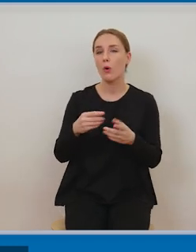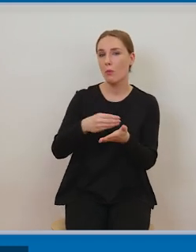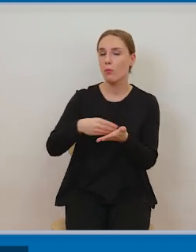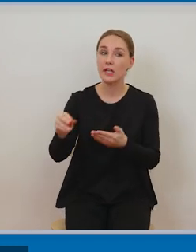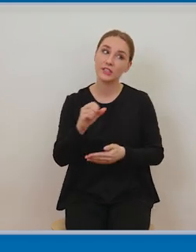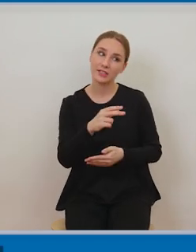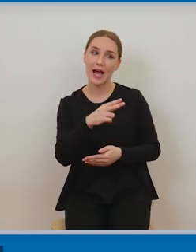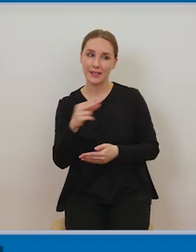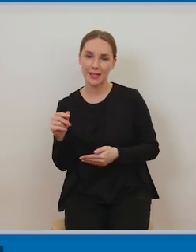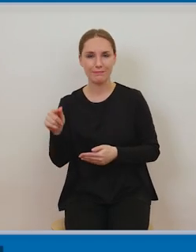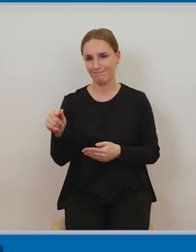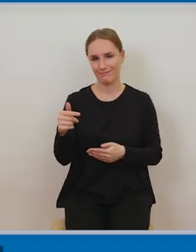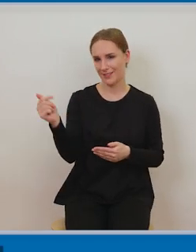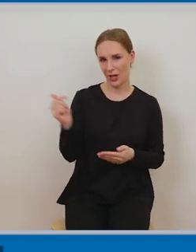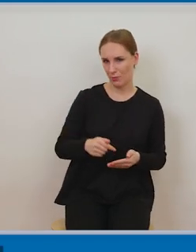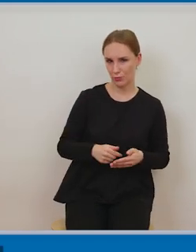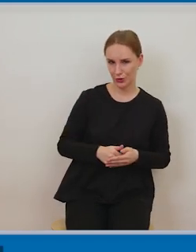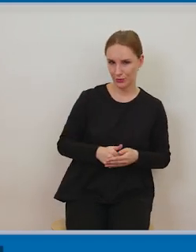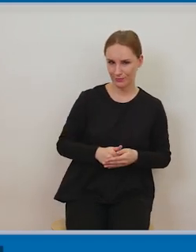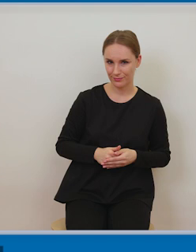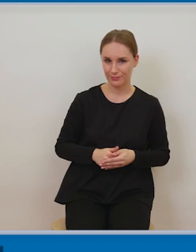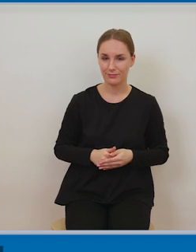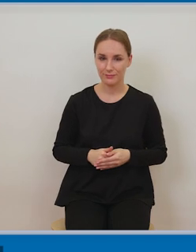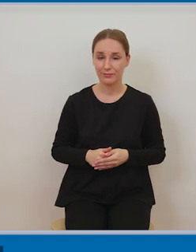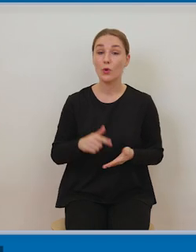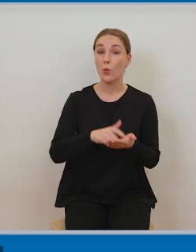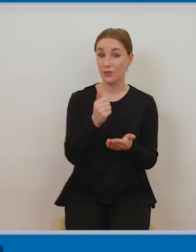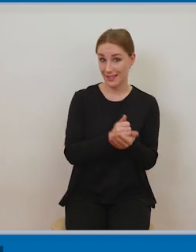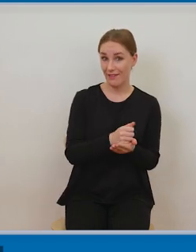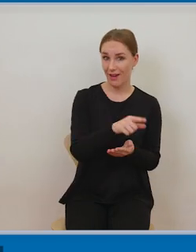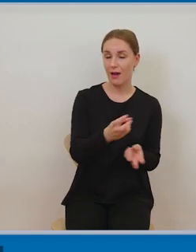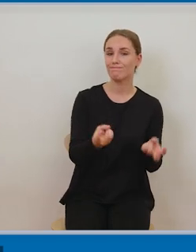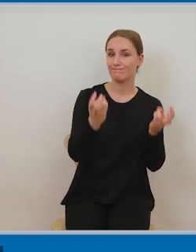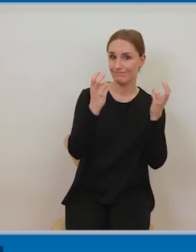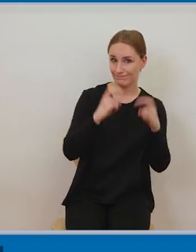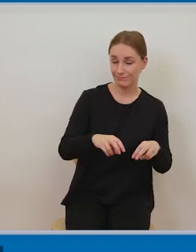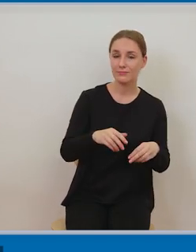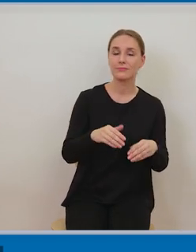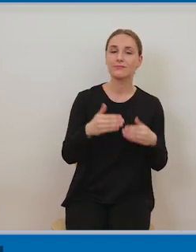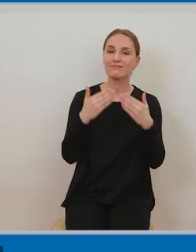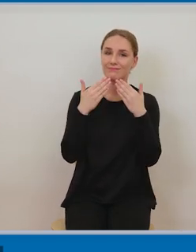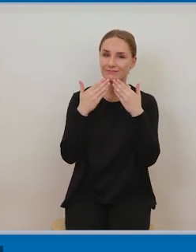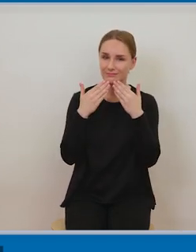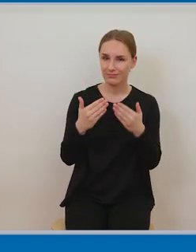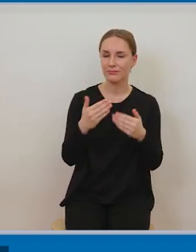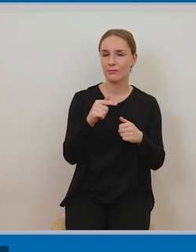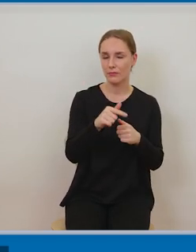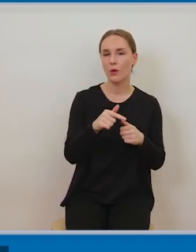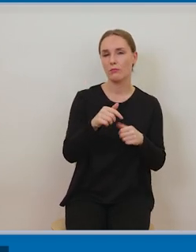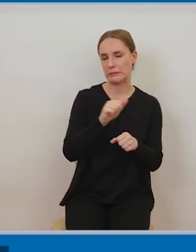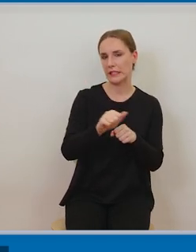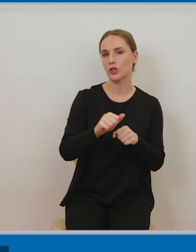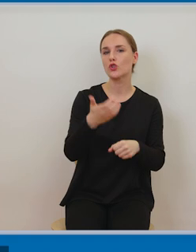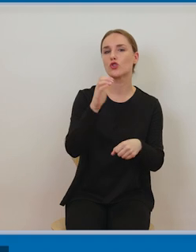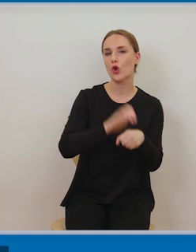prawie autorskim, daje taką licencję, taką zgodę ustawową na korzystanie. To są sytuacje, które